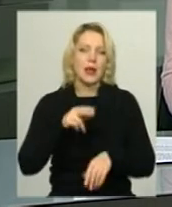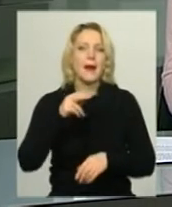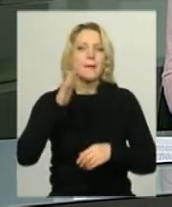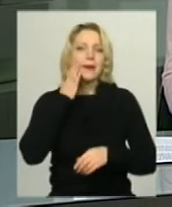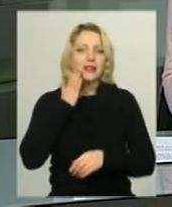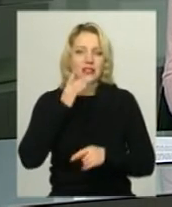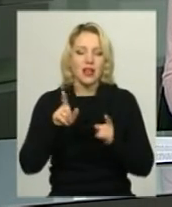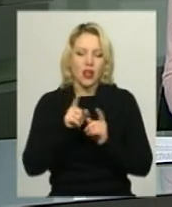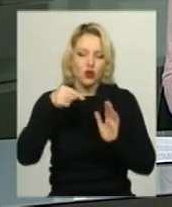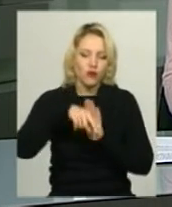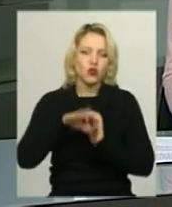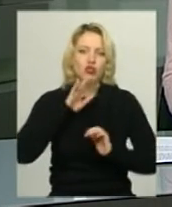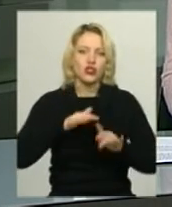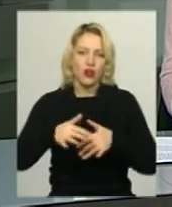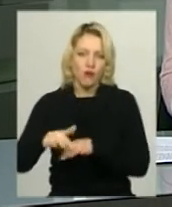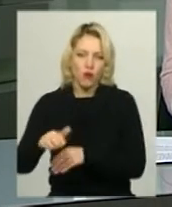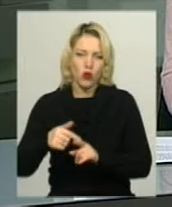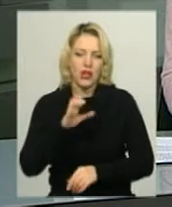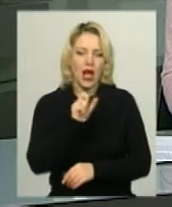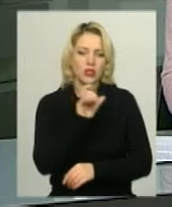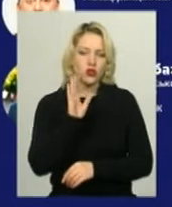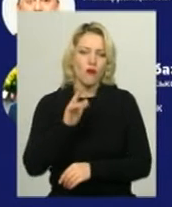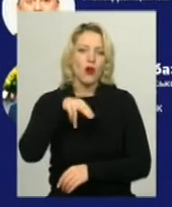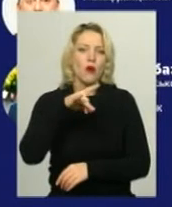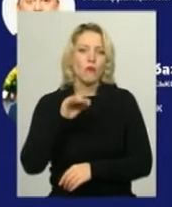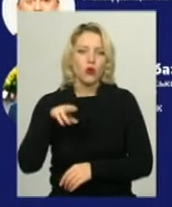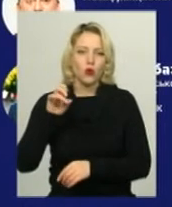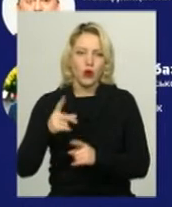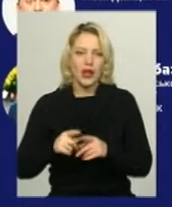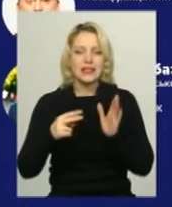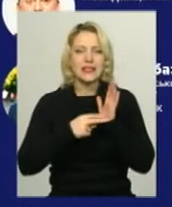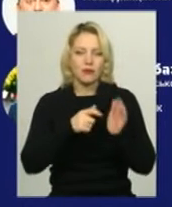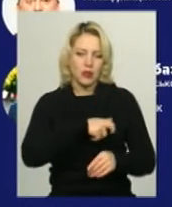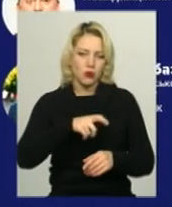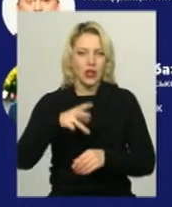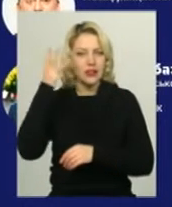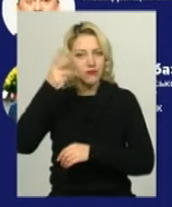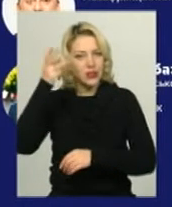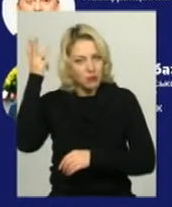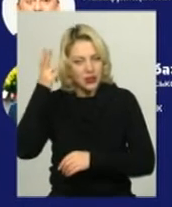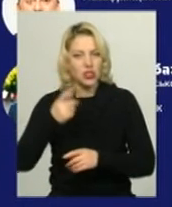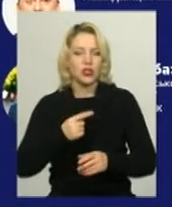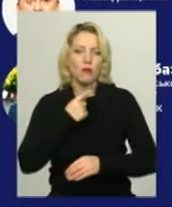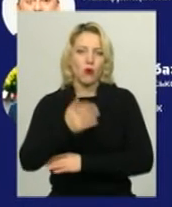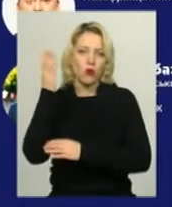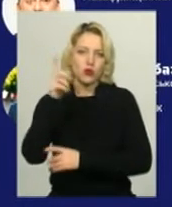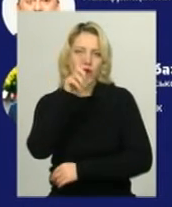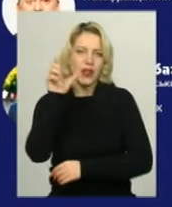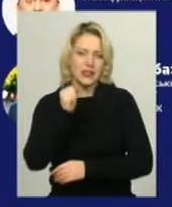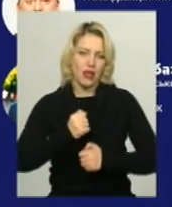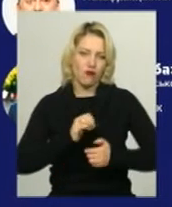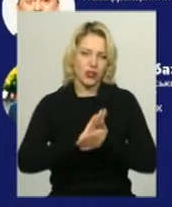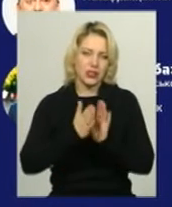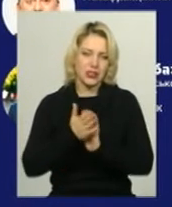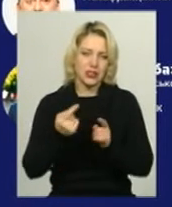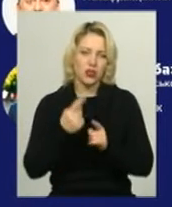у внутрішніх водах Азово-Керченської протоки. Сім з восьми народних депутатів з Хмельниччини проголосували за введення воєнного стану. Один був